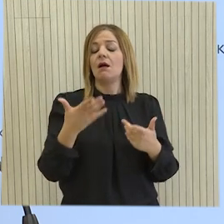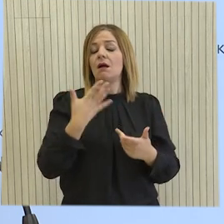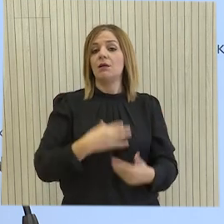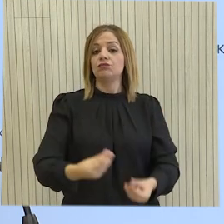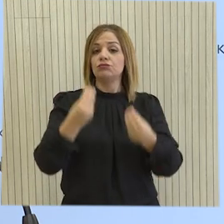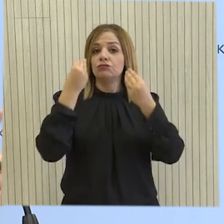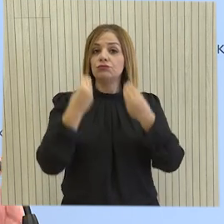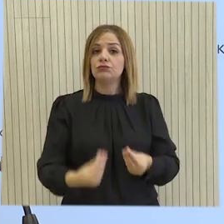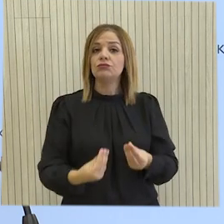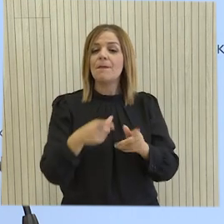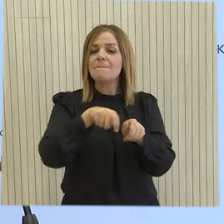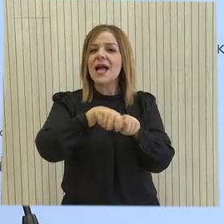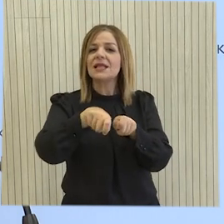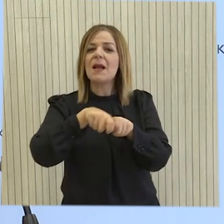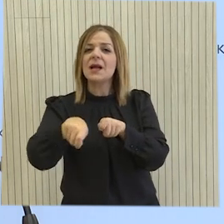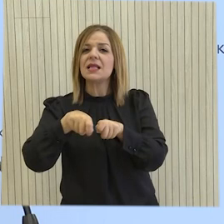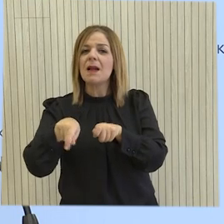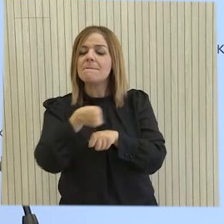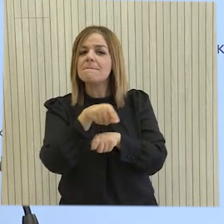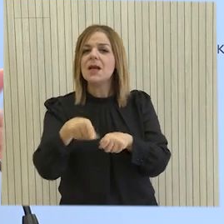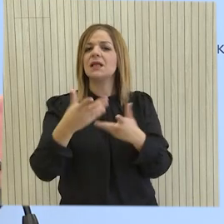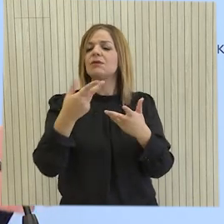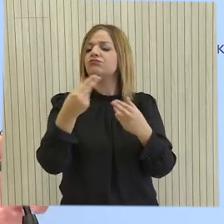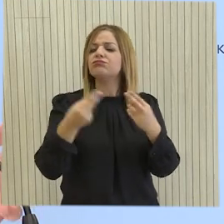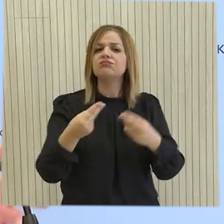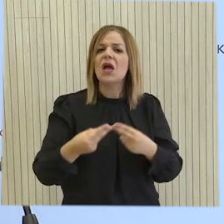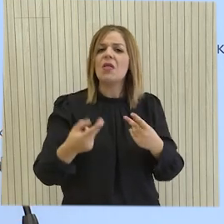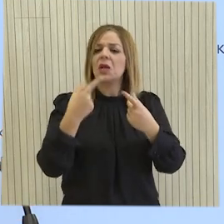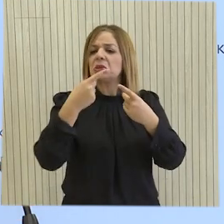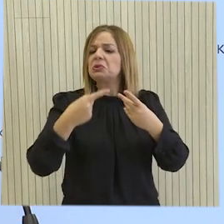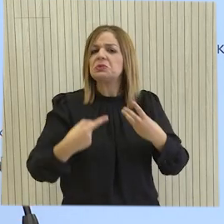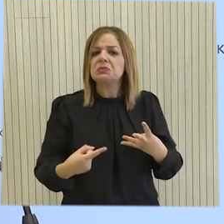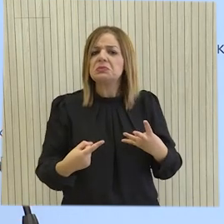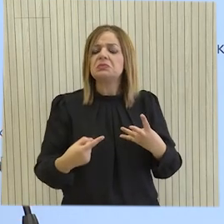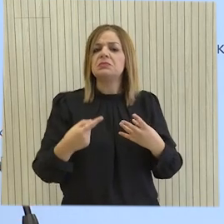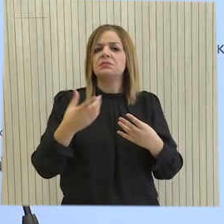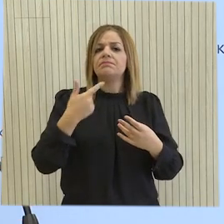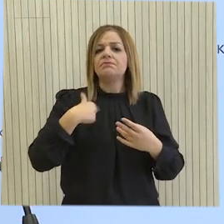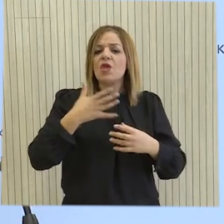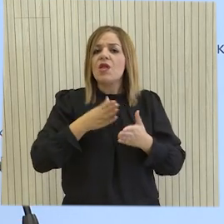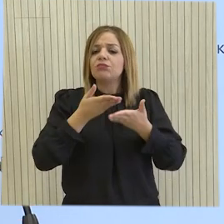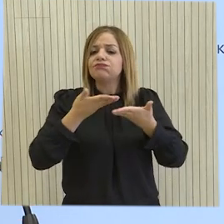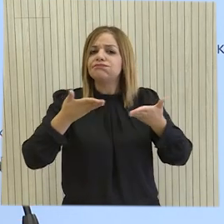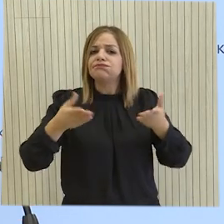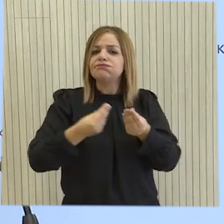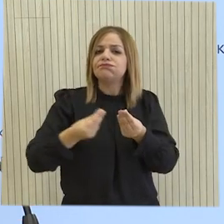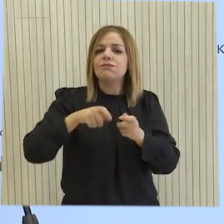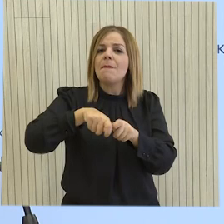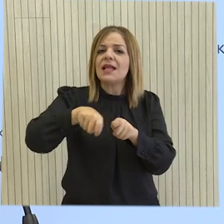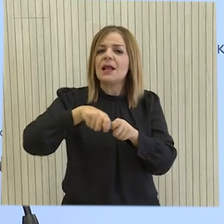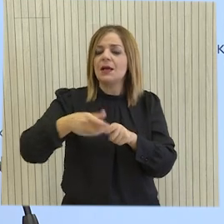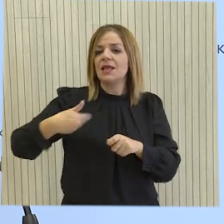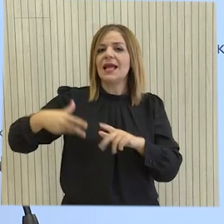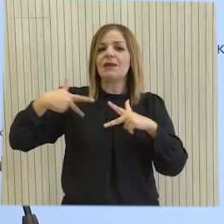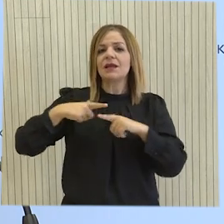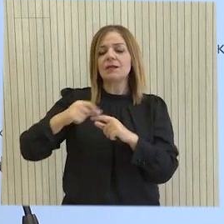χρήση των μέτρων, οποία υπάρχουν, οι υποθέσεις, οι οποίες ενδεχομένως μπορούν να τροφιοντρομηθούν, αλλά και η διεύρυνση των μέτρων, τα οποία η κυπριακή